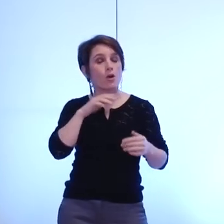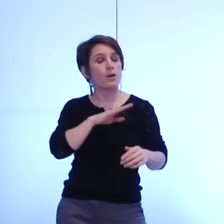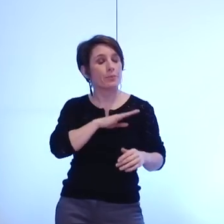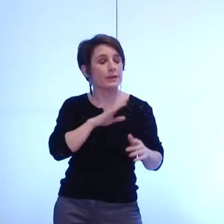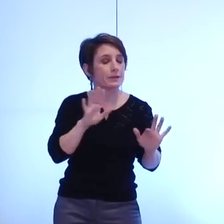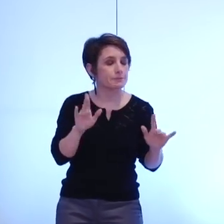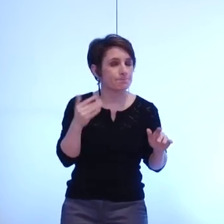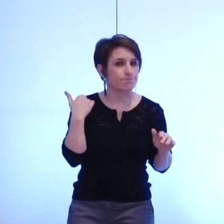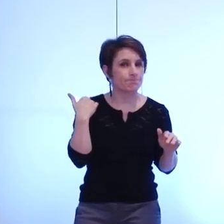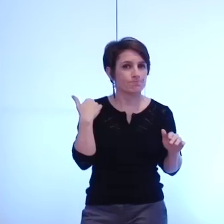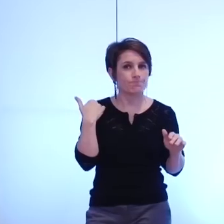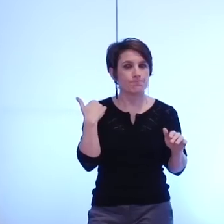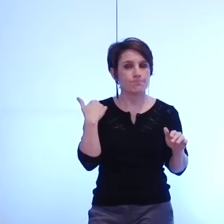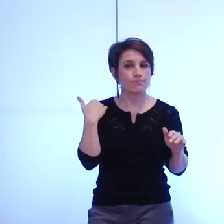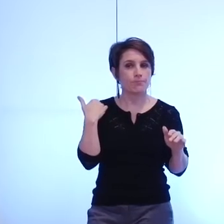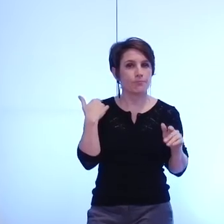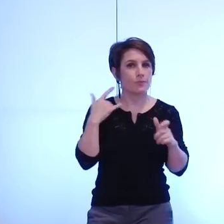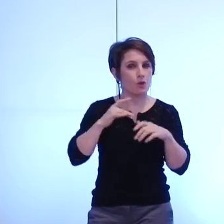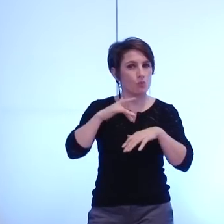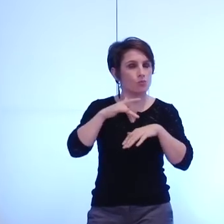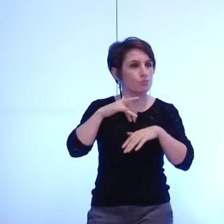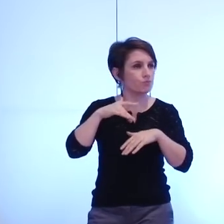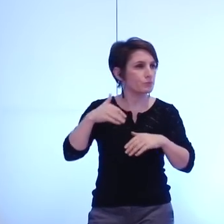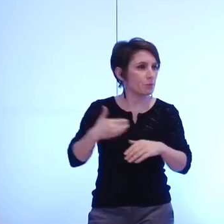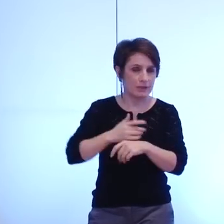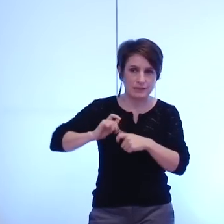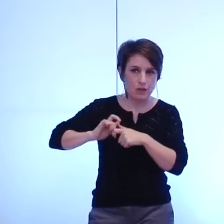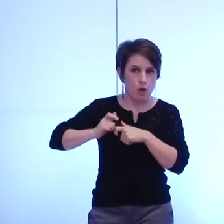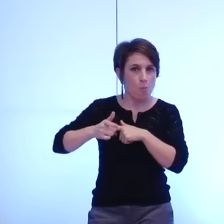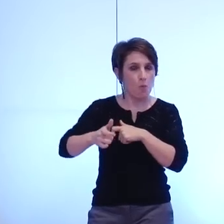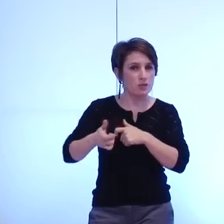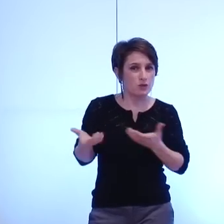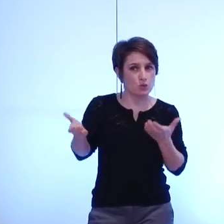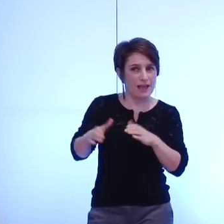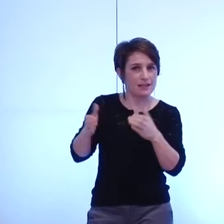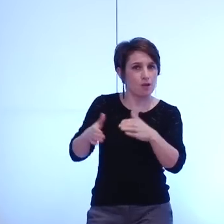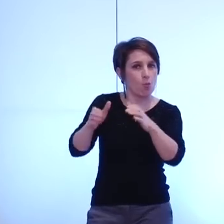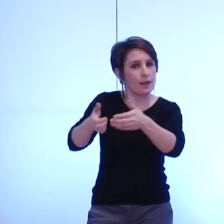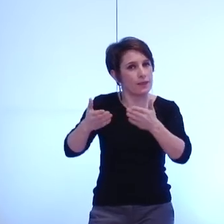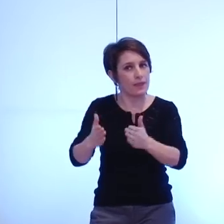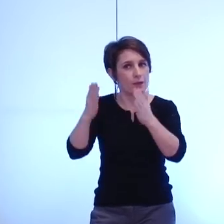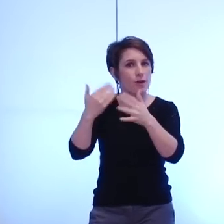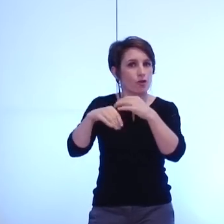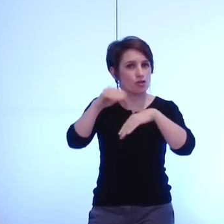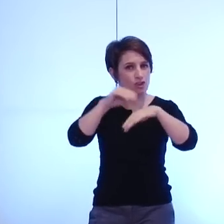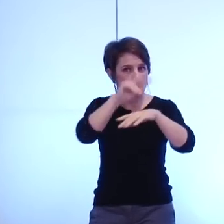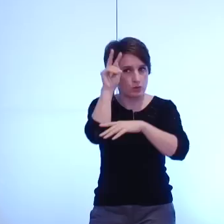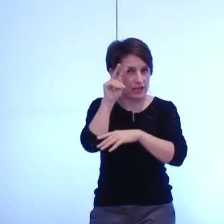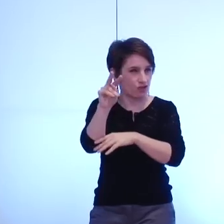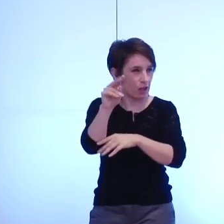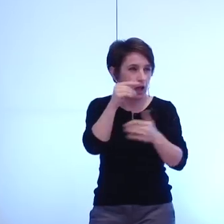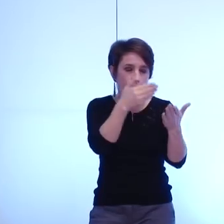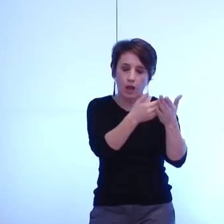détour d'un processus d'assemblée délibérante au conseil général nous a